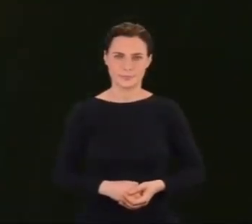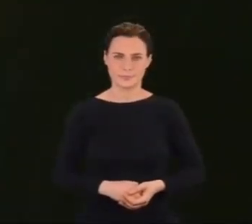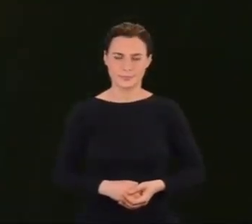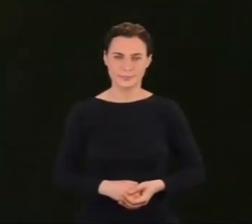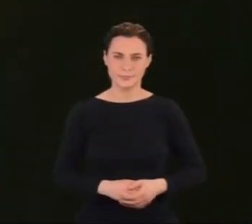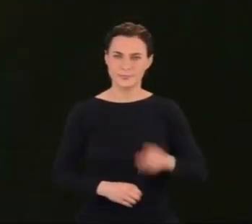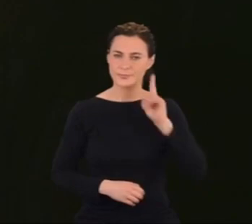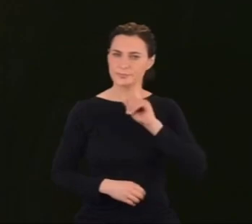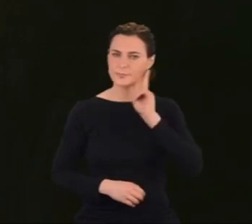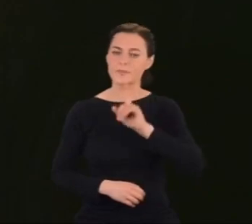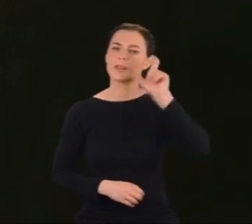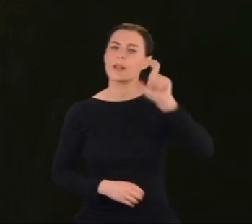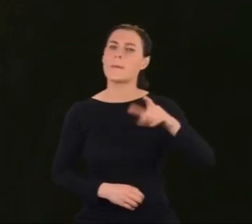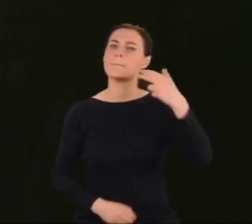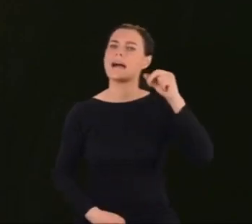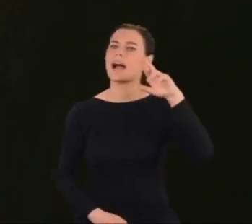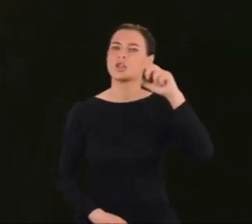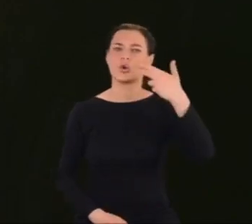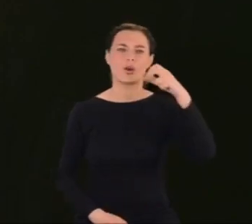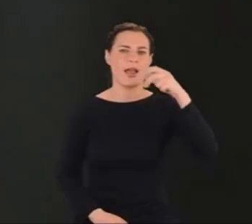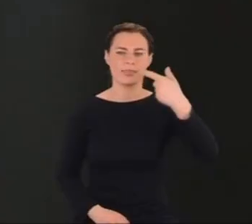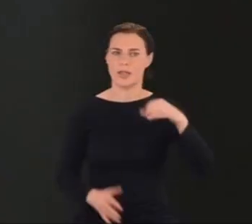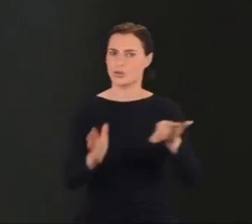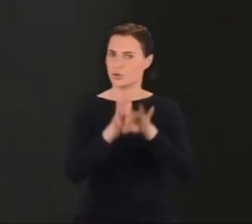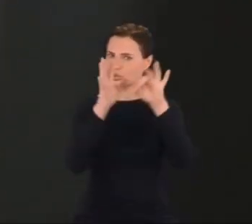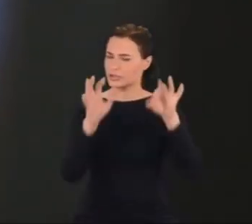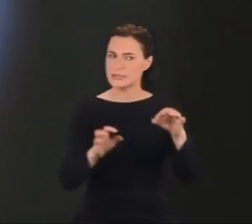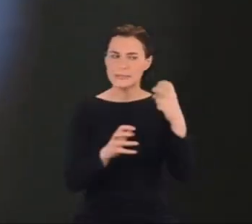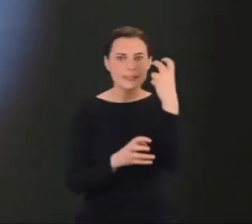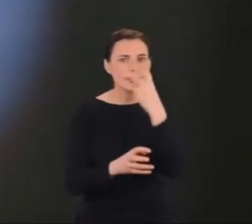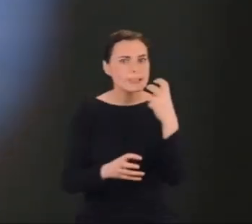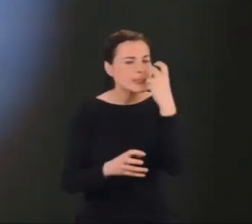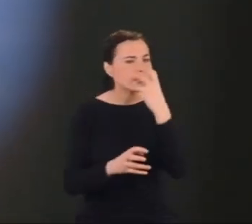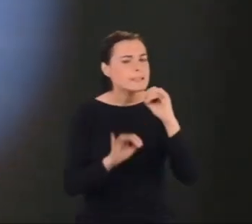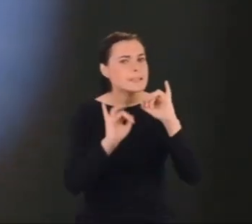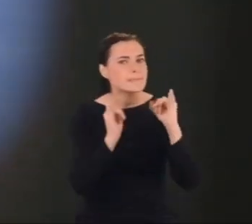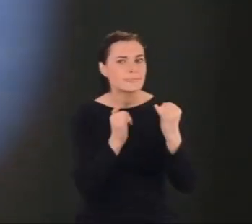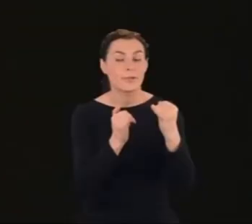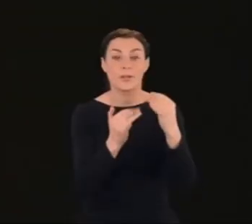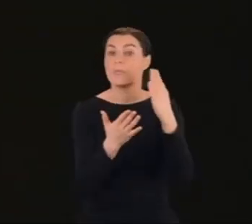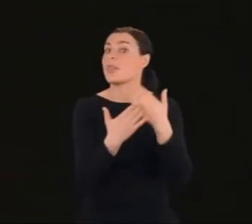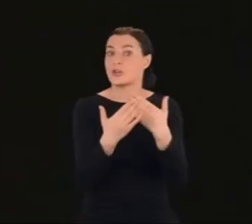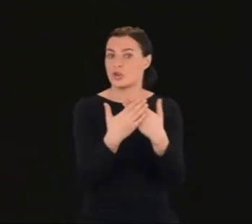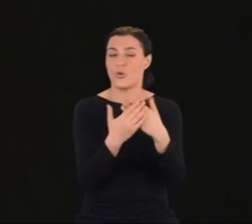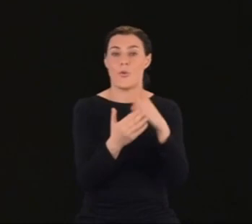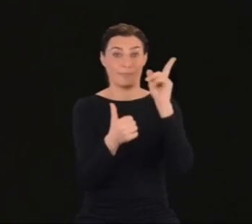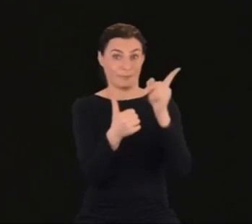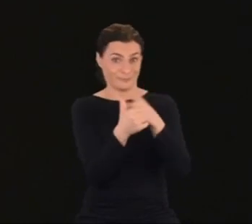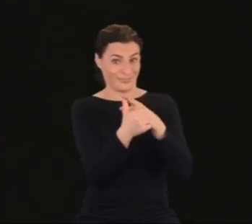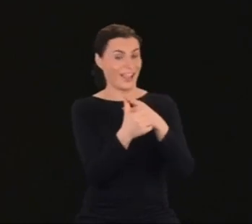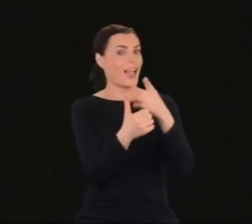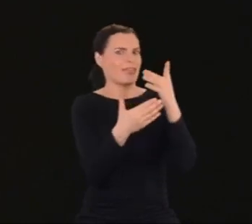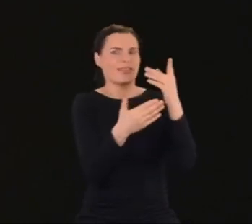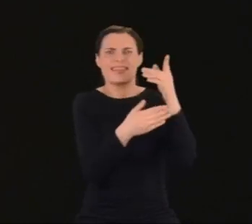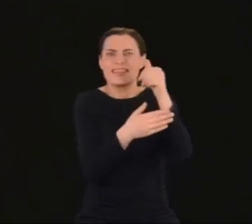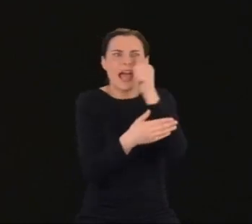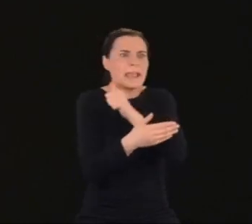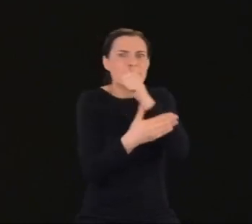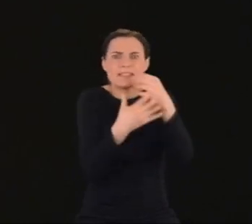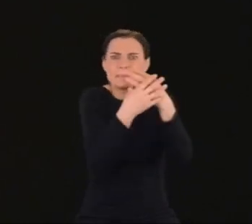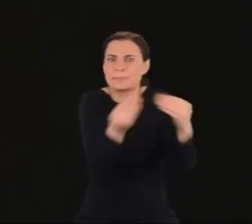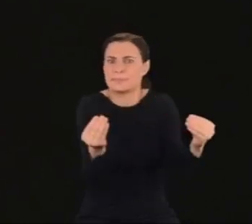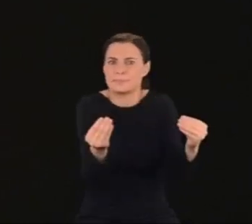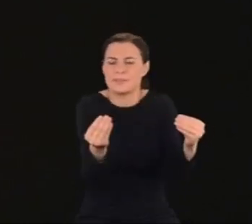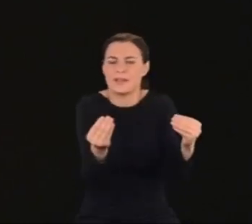Majorana do dziś intryguje. Nie tylko ze względu na swoje tajemnicze zniknięcie. Każdego